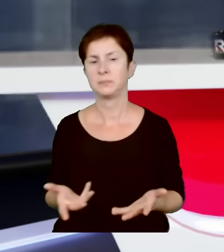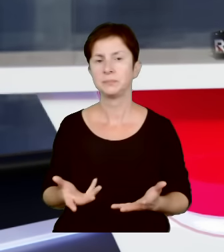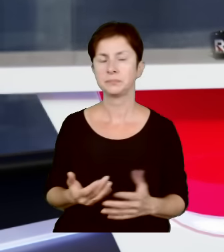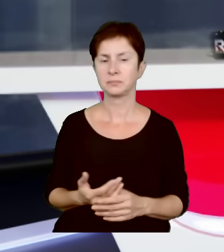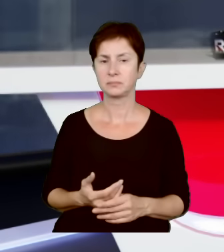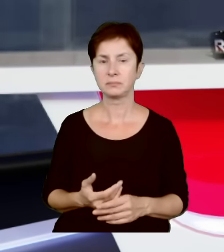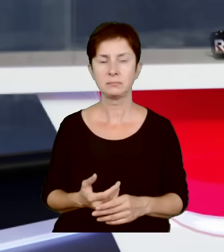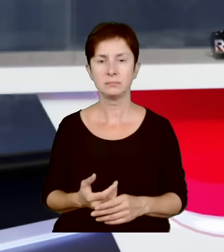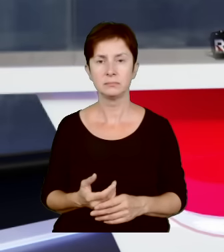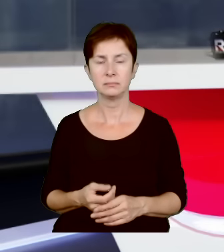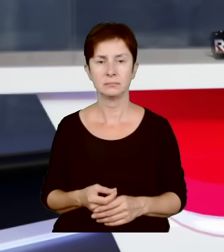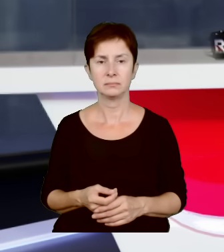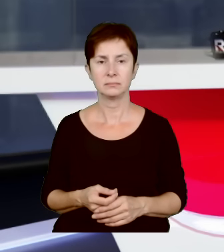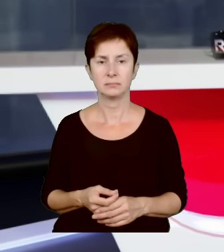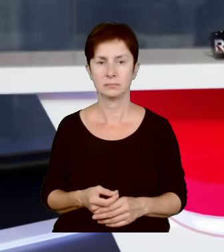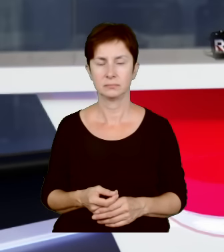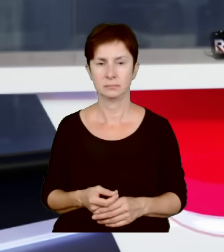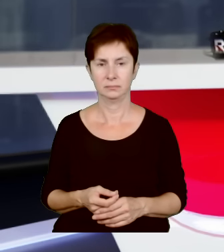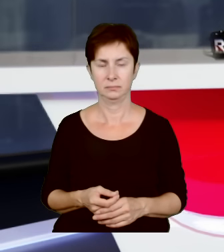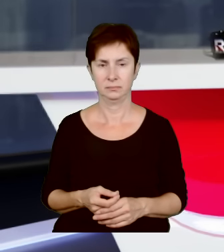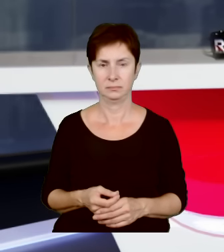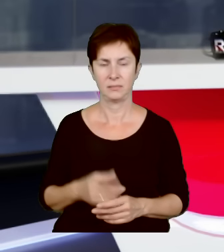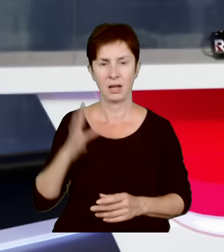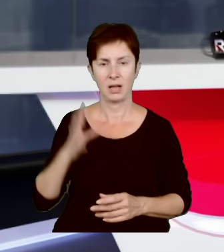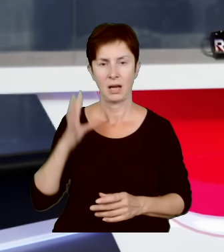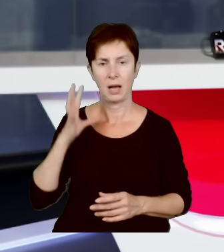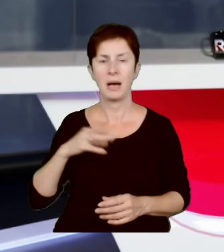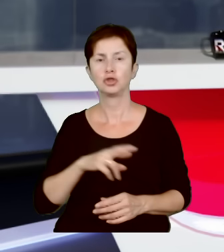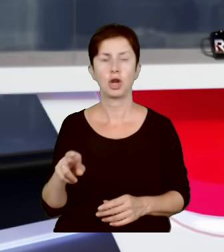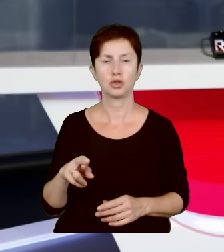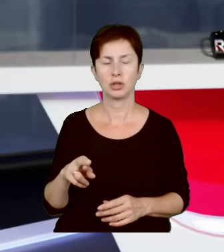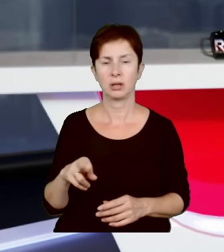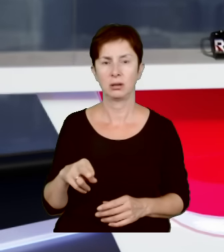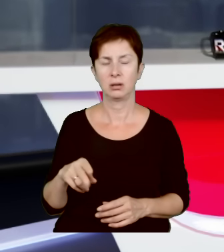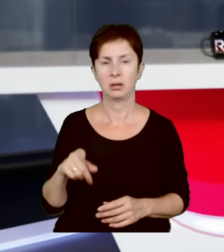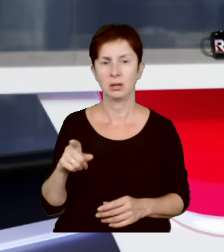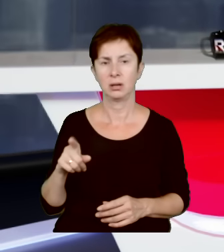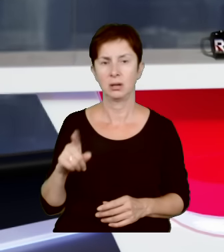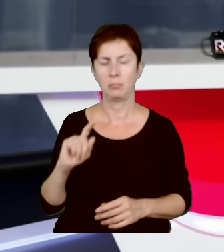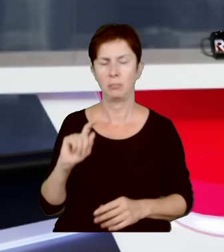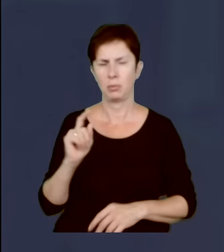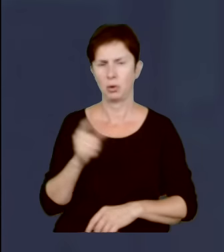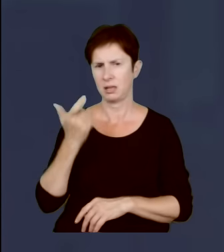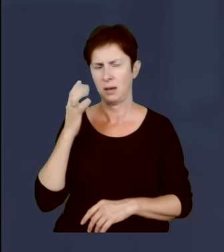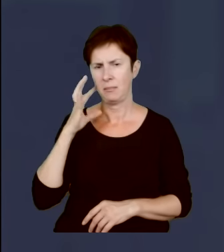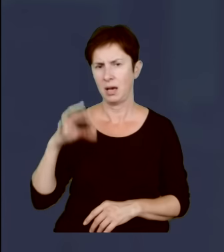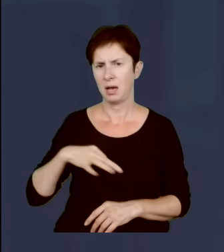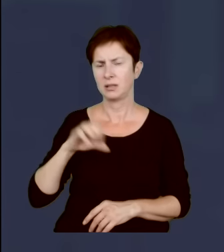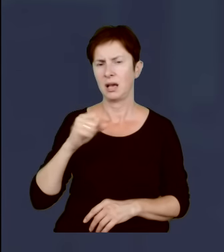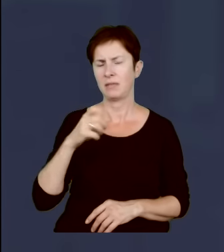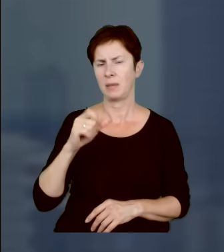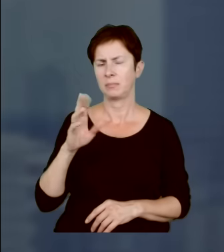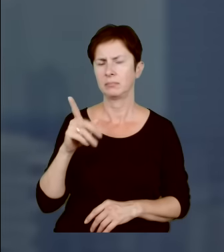I ja słyszę od pani rzecznik, prokuratora generalnego bodajże, pani prokurator Adamiak, że oni wcale